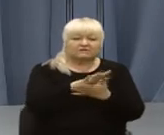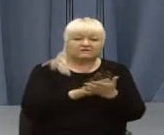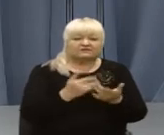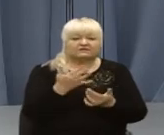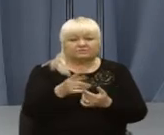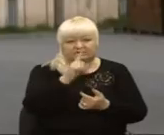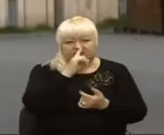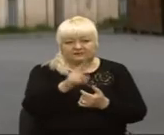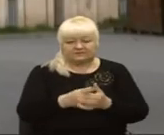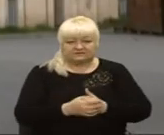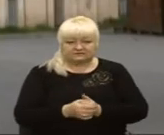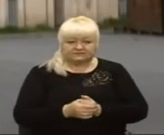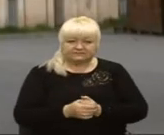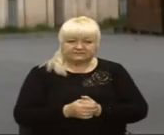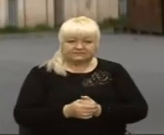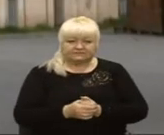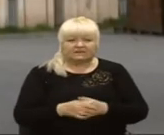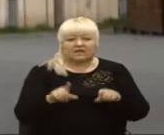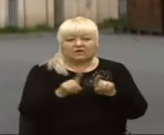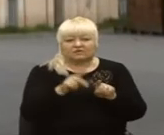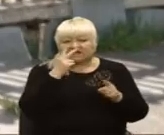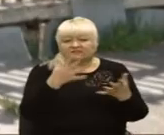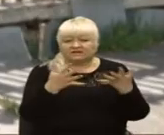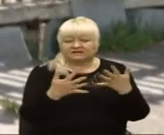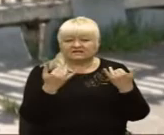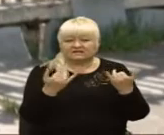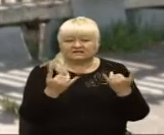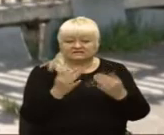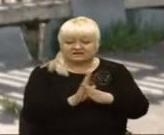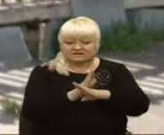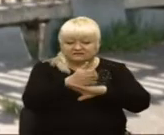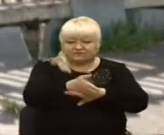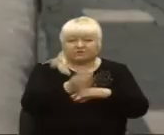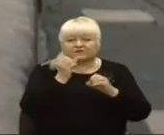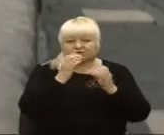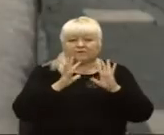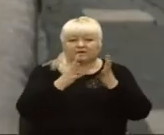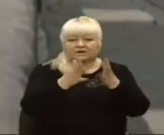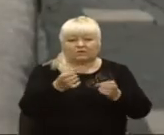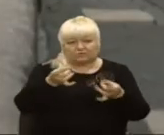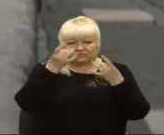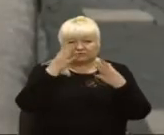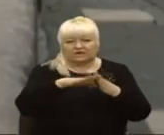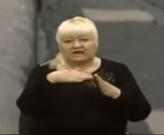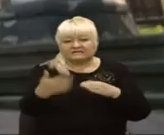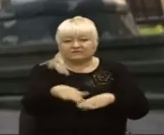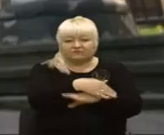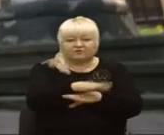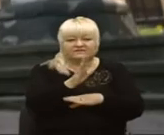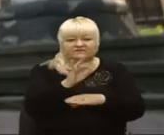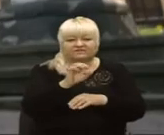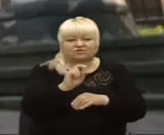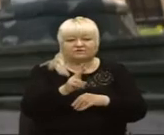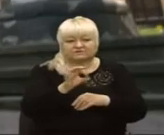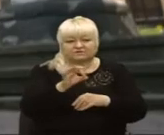місяців. Ось так зараз виглядає арка при вході до парку культури зі сторони вулиці Вітовського.